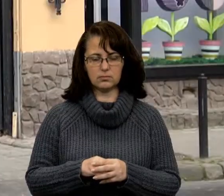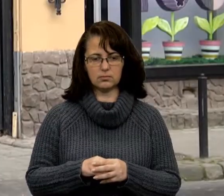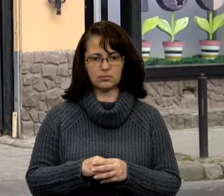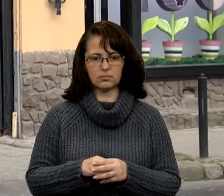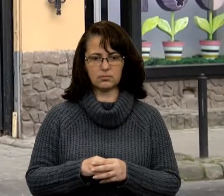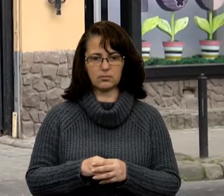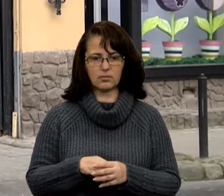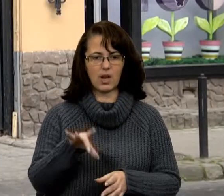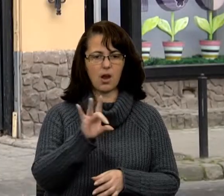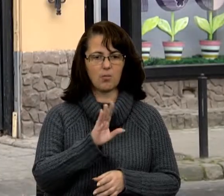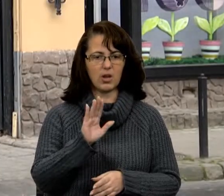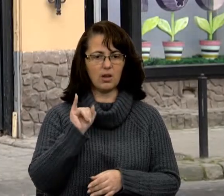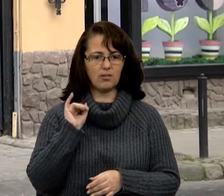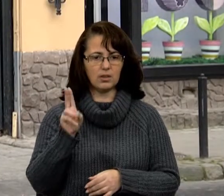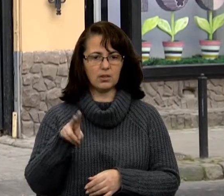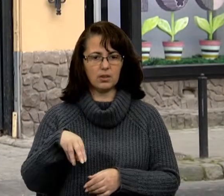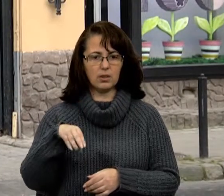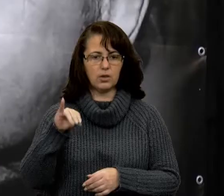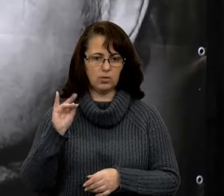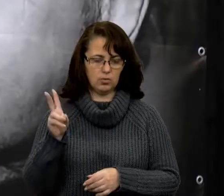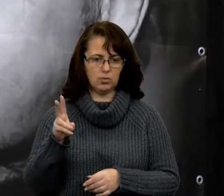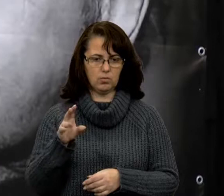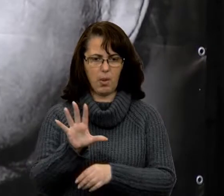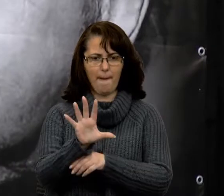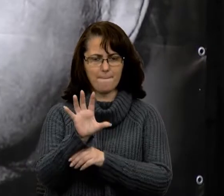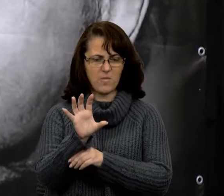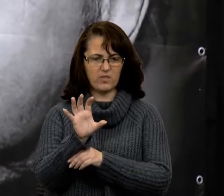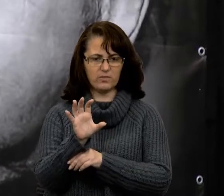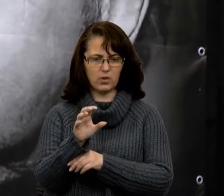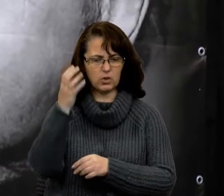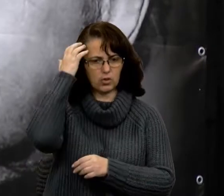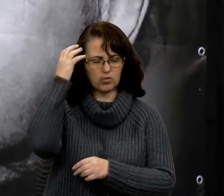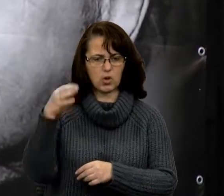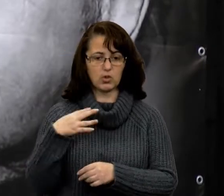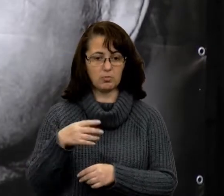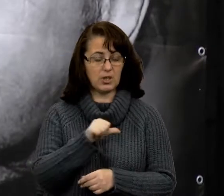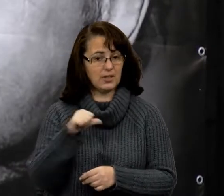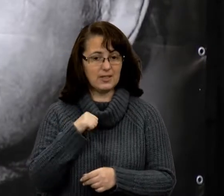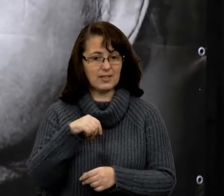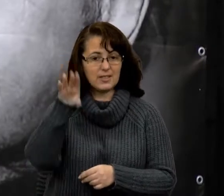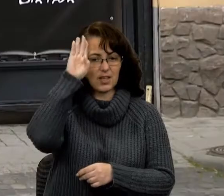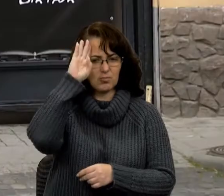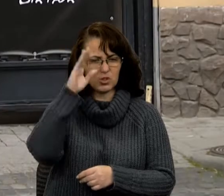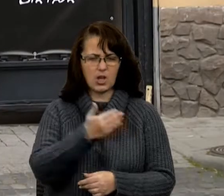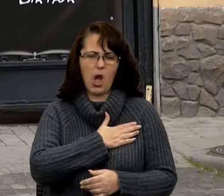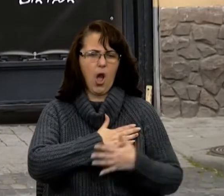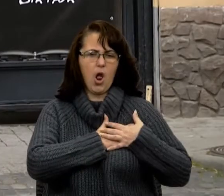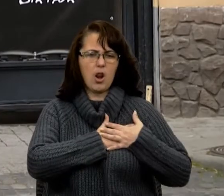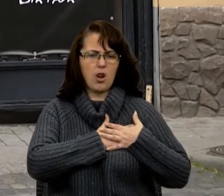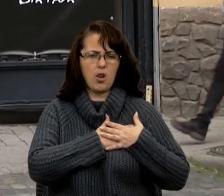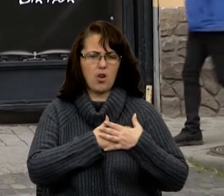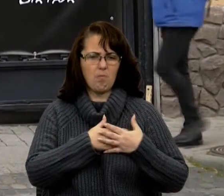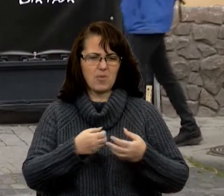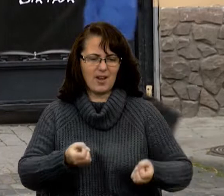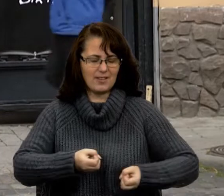Роман Віктюк. Його портрет у чорно-білих тонах. Хоч сам местро обожнював яскравість та епатаж. Фото на стіні